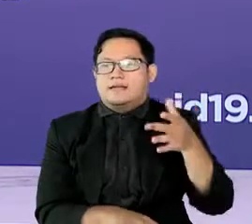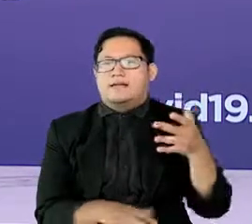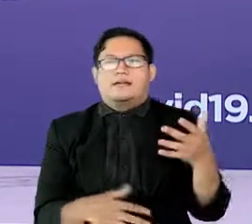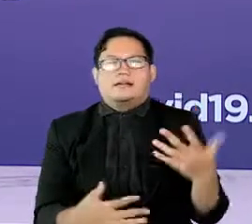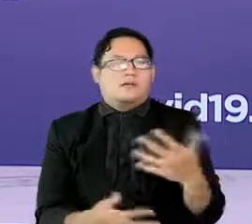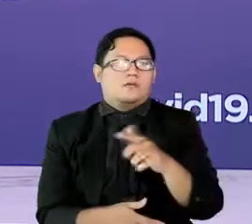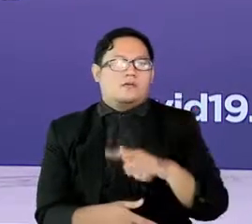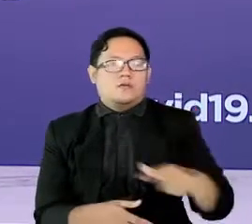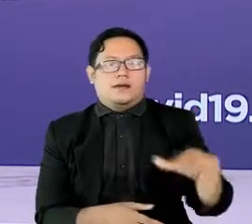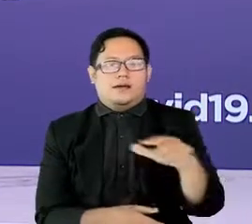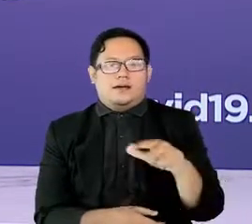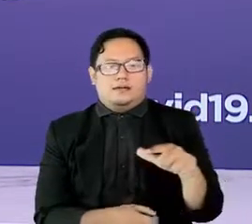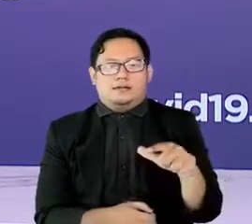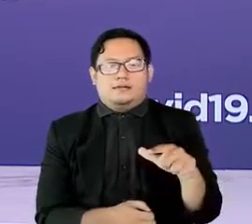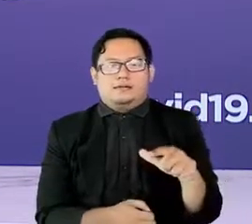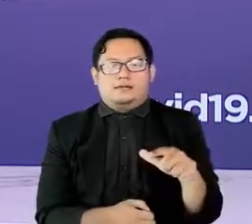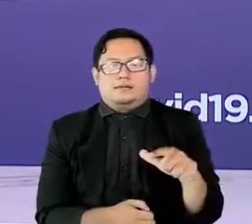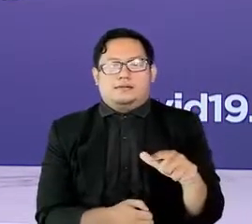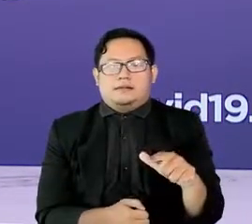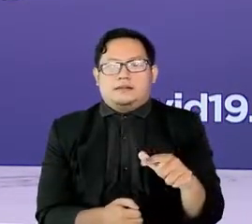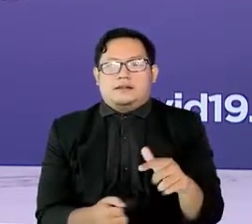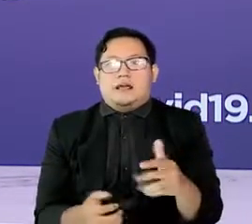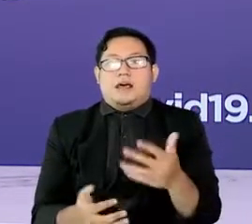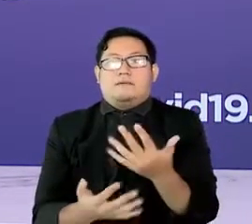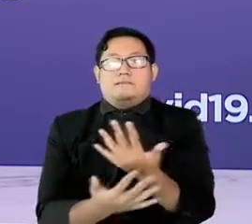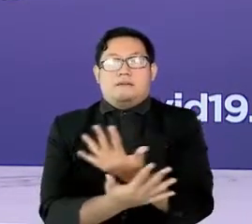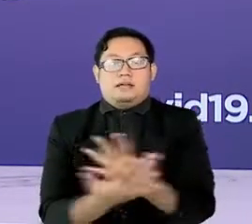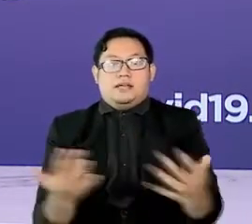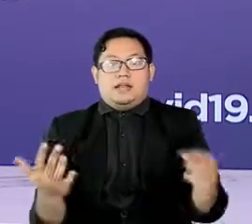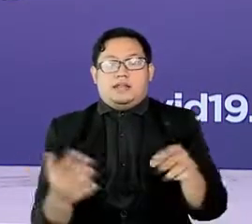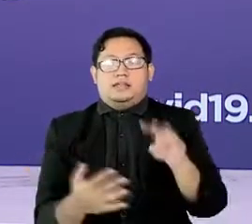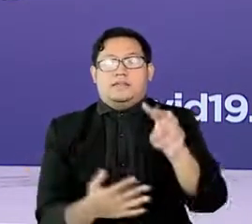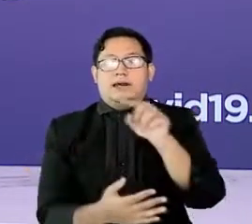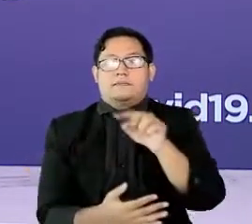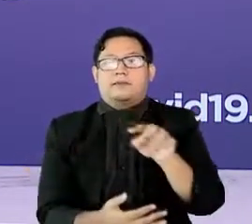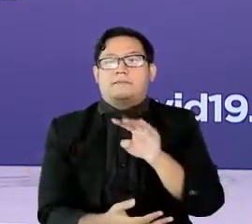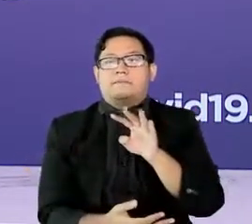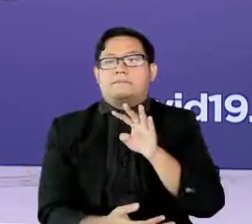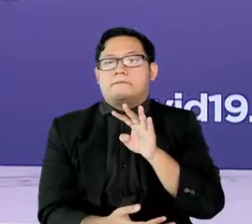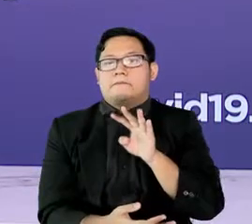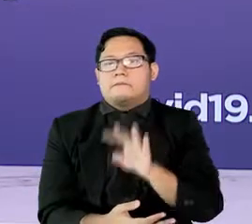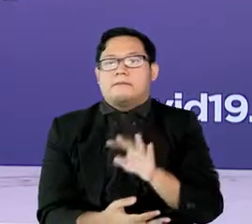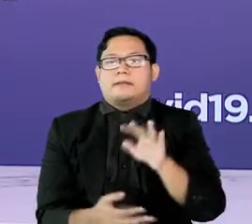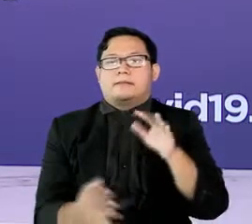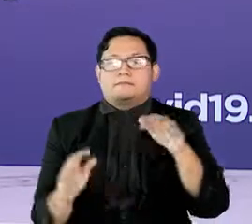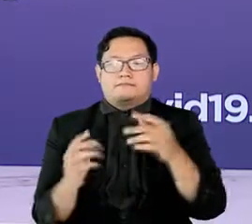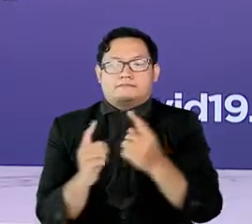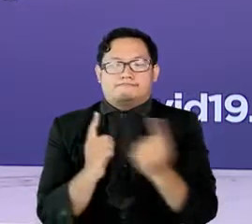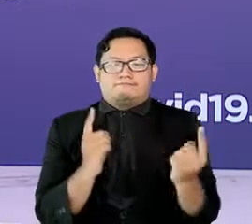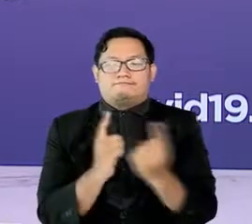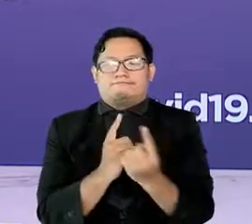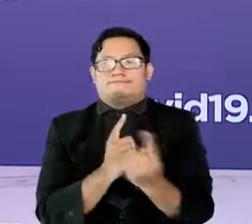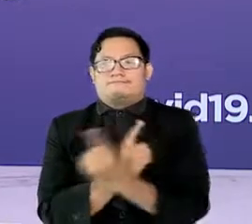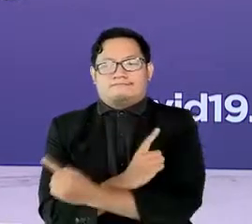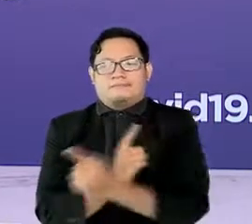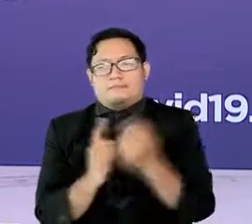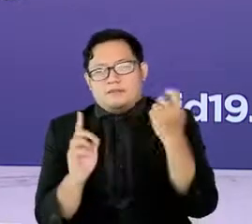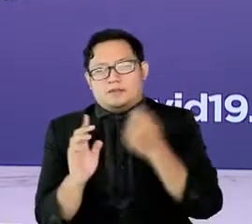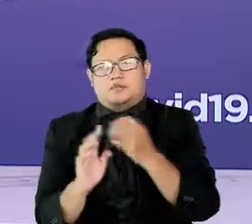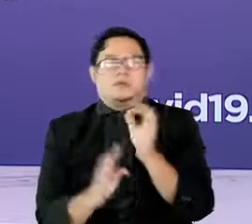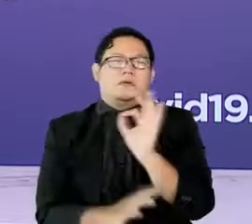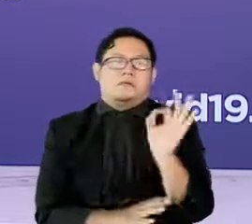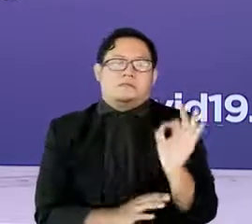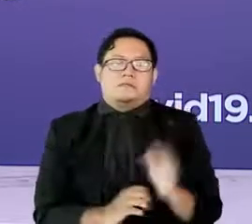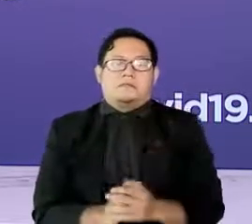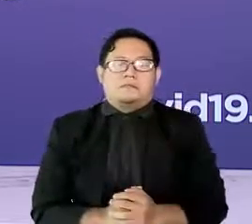yang lebih dari 3 per 4 penduduknya belum patuh dalam menjaga jarak. Ada pun titik